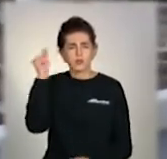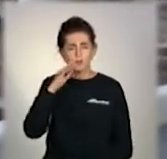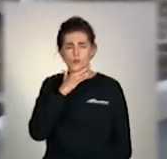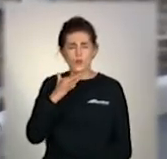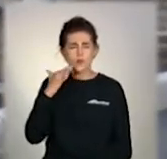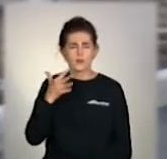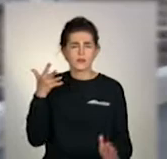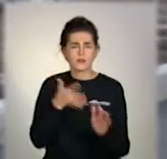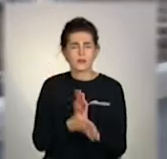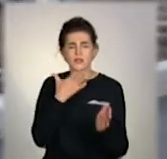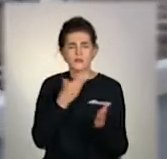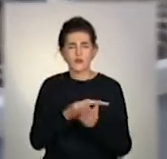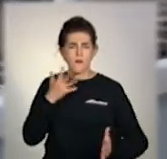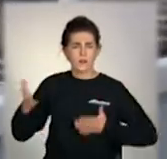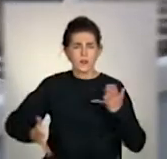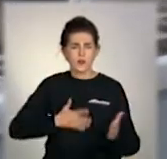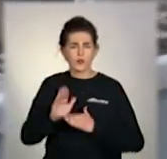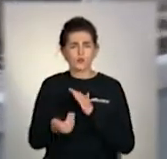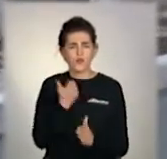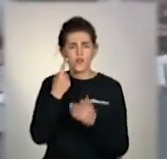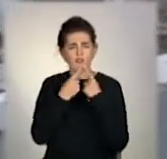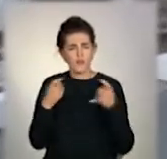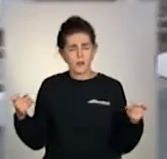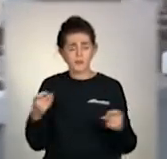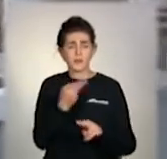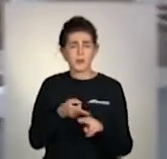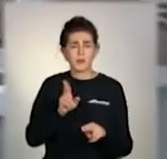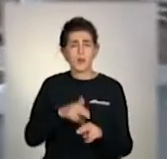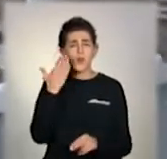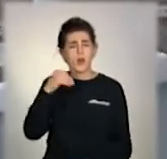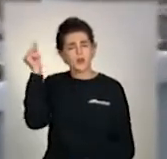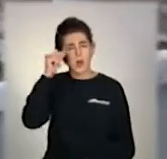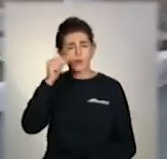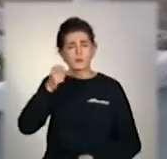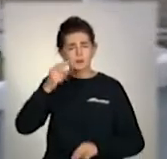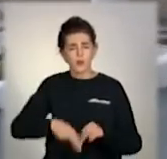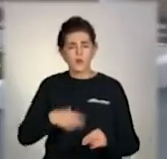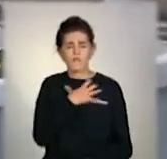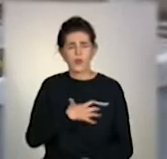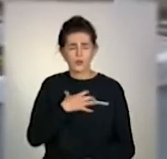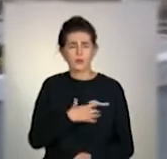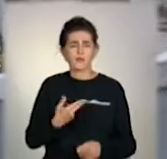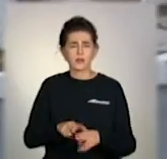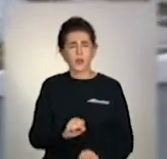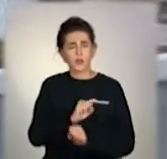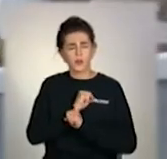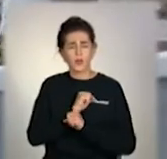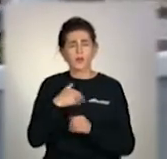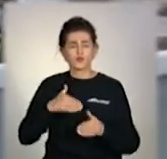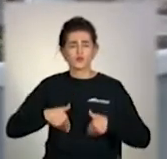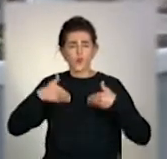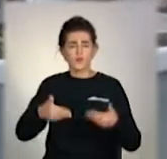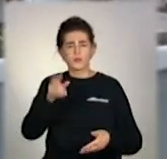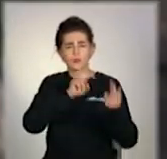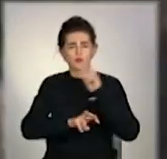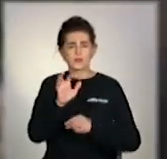кількість енергії на засвоєння нової інформації. Тож, після навчання важливо відпочивати. Тому радять знайти заняття до